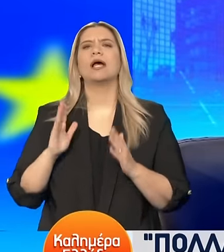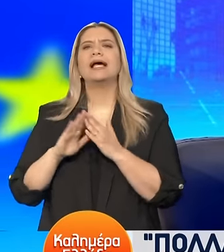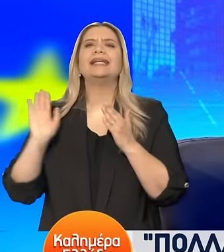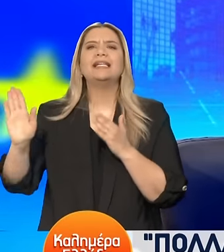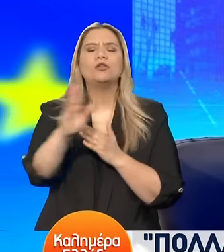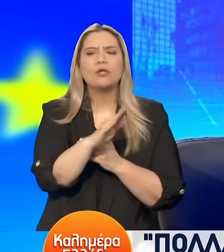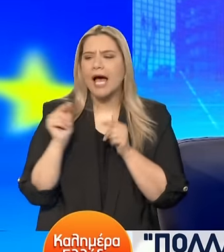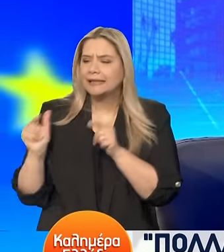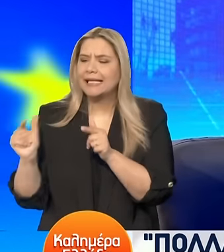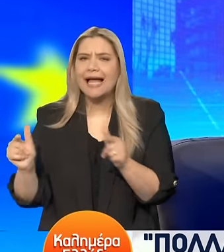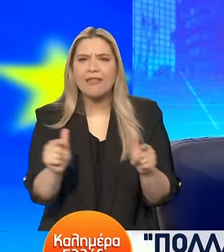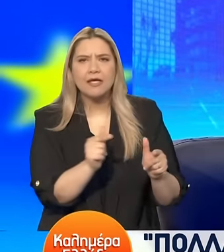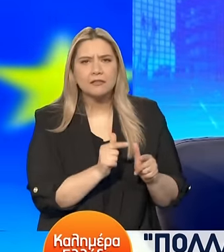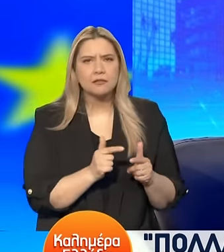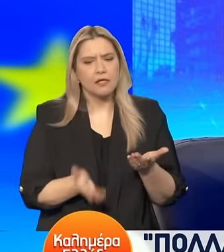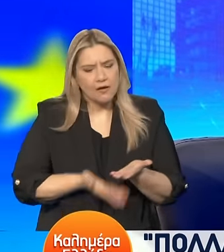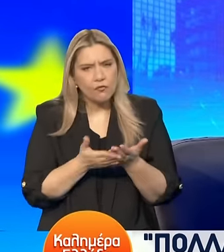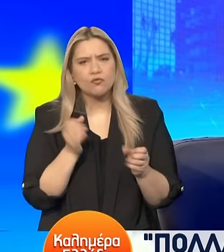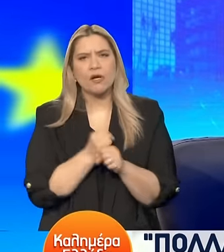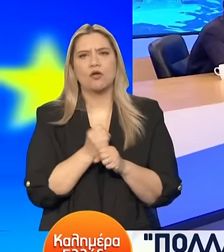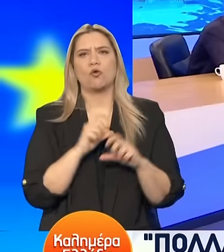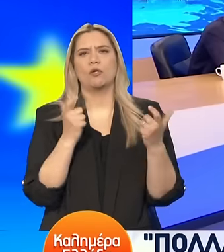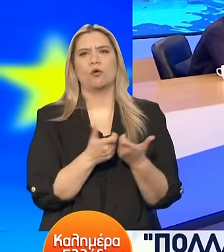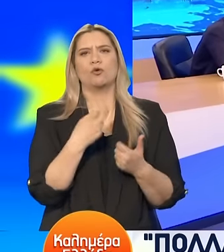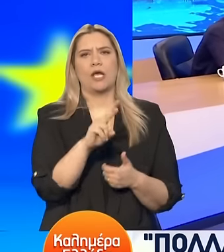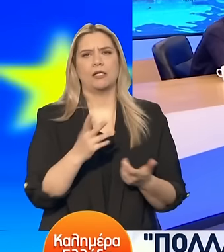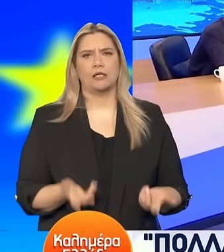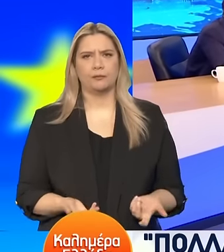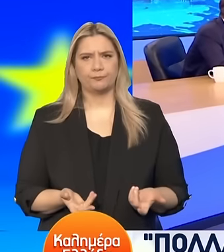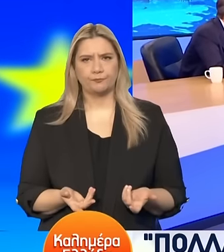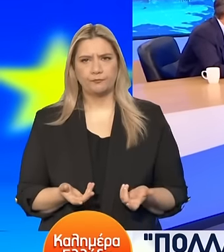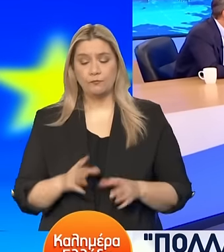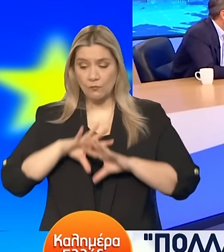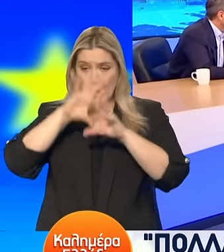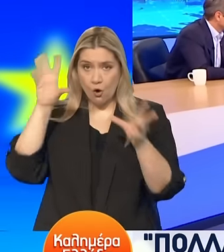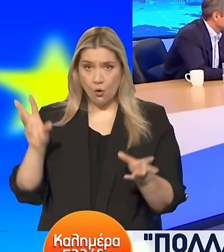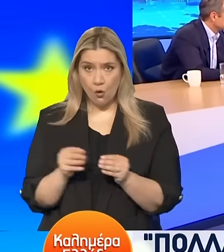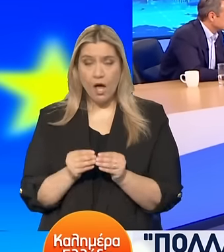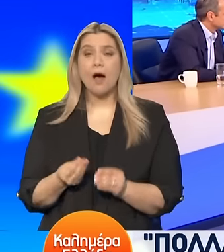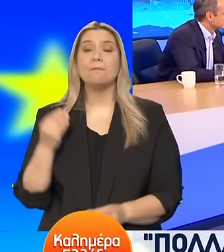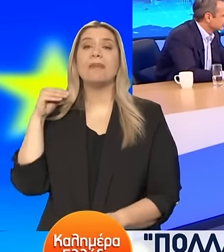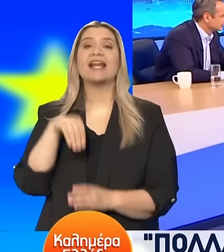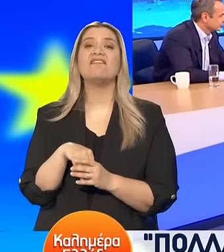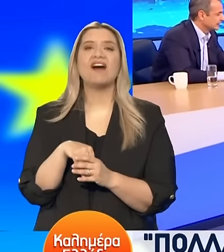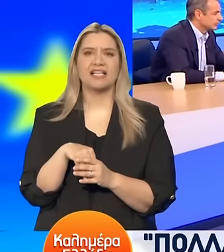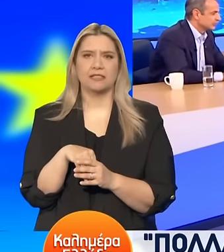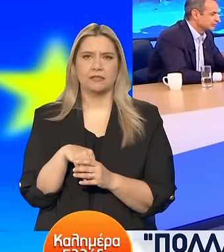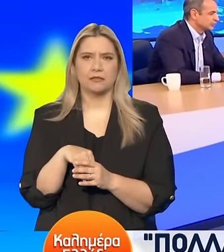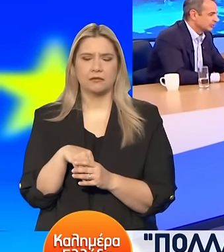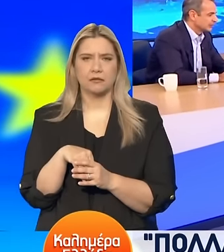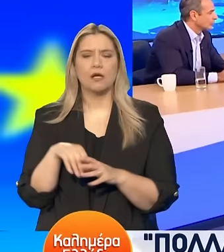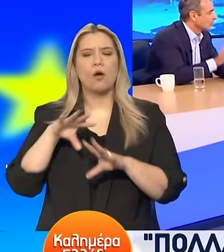βοηθήσουμε την εργαζόμενη οικογένεια Όλες αυτές είναι παρεμβάσεις Οι οποίες αυτή τη στιγμή Θα μας βοηθήσουν να